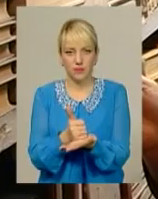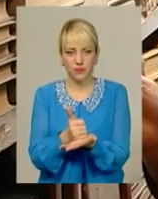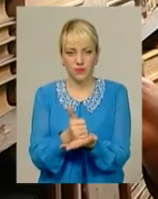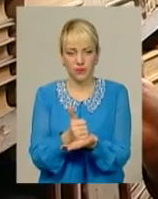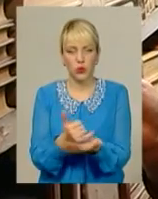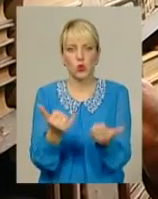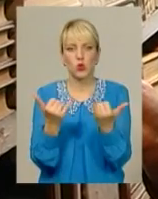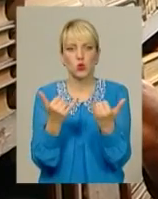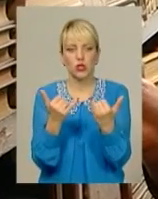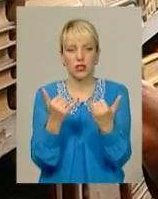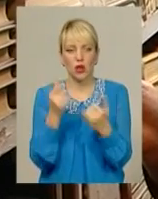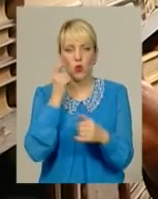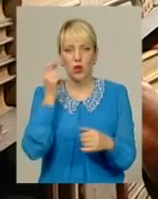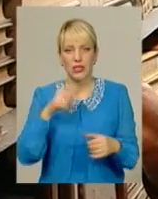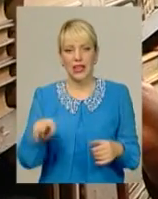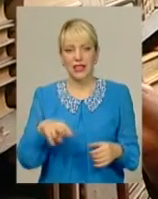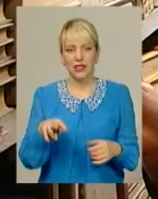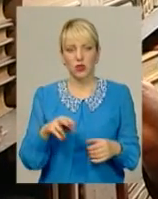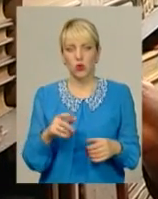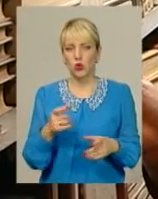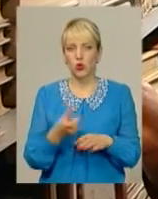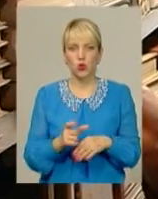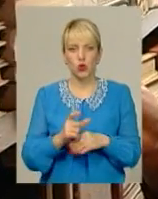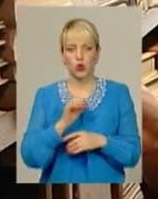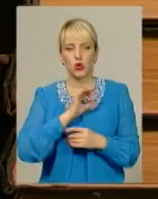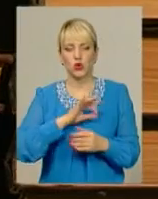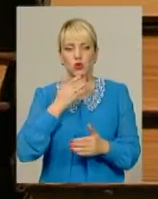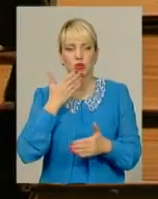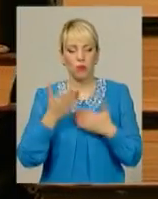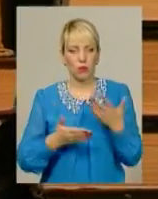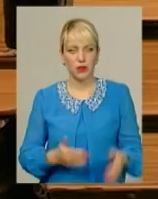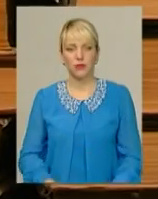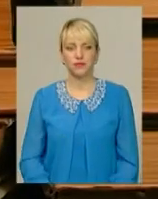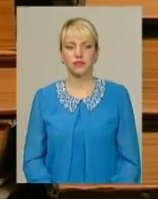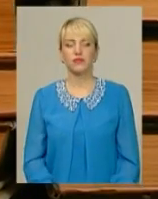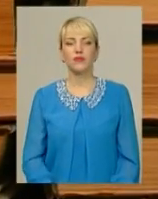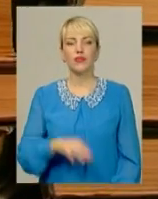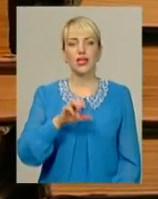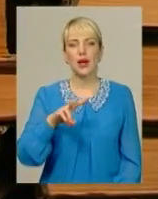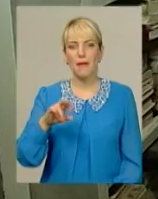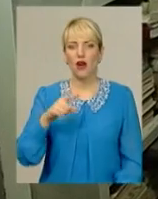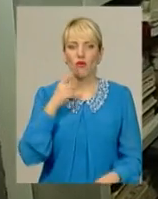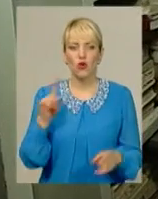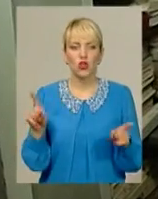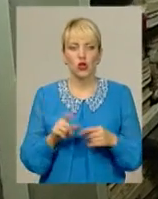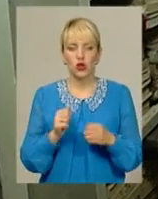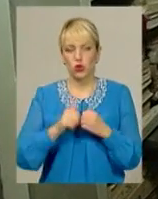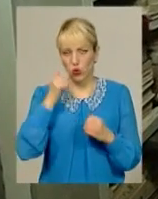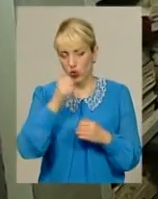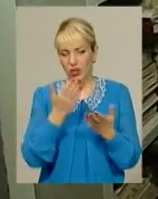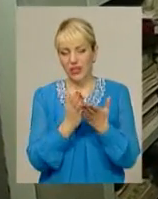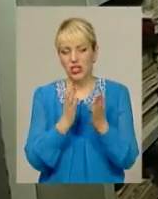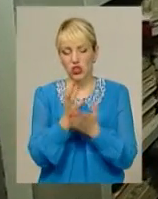Сучасна українська література дуже користується попитом. Пані Тамара запевняє, що року книжковий фонд